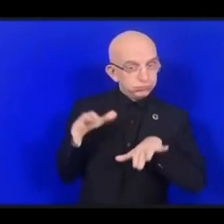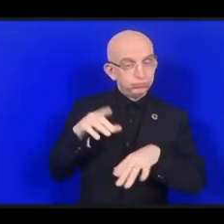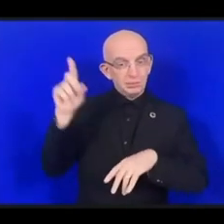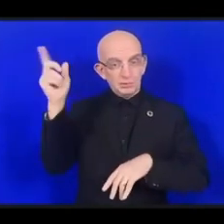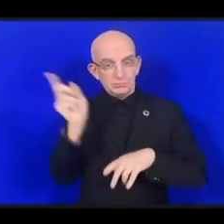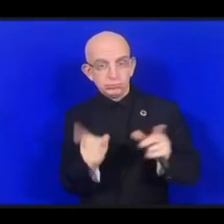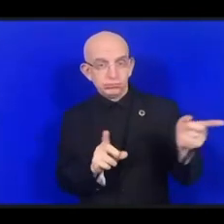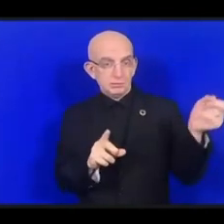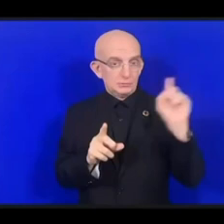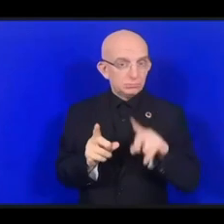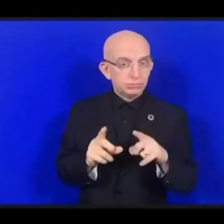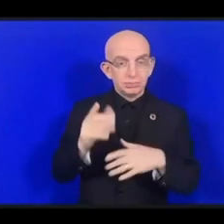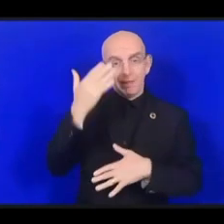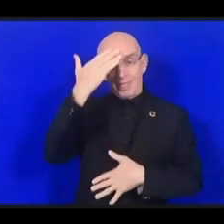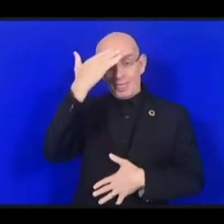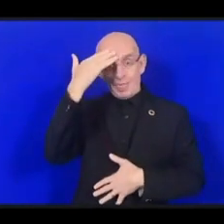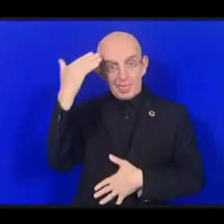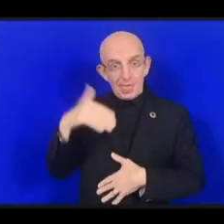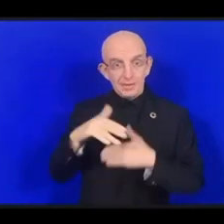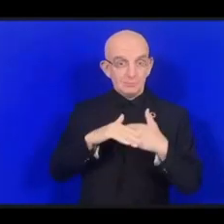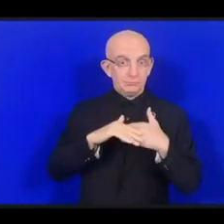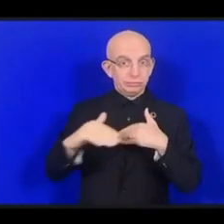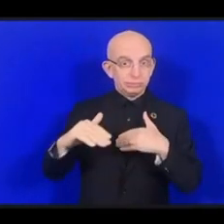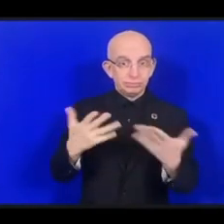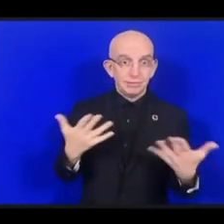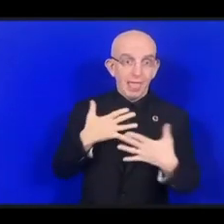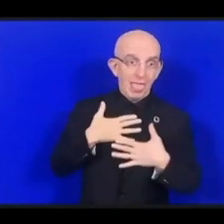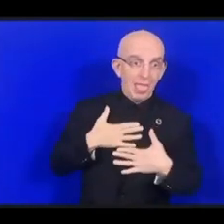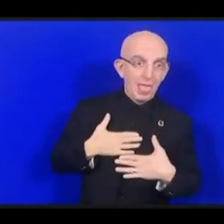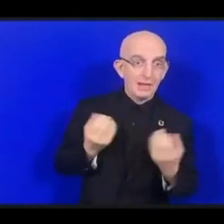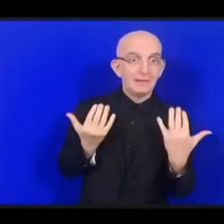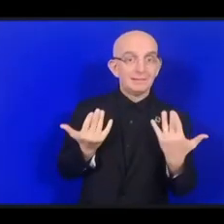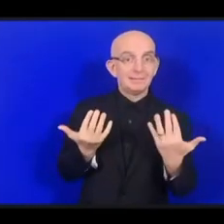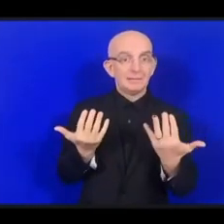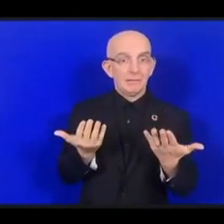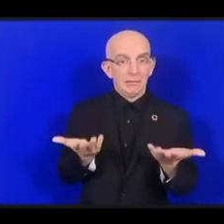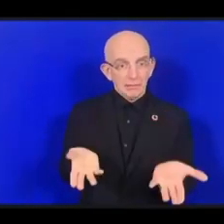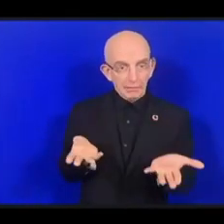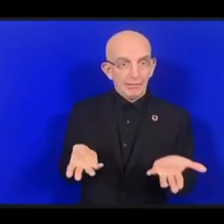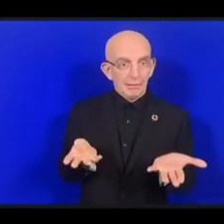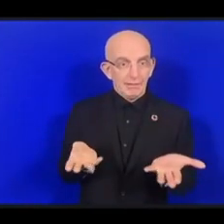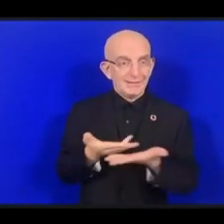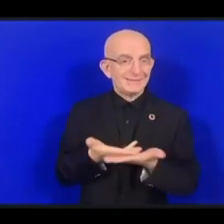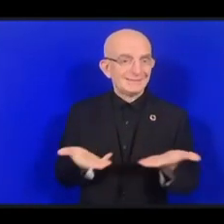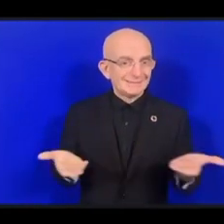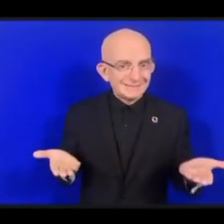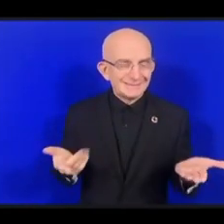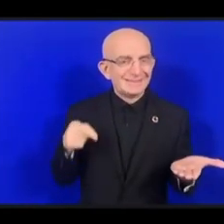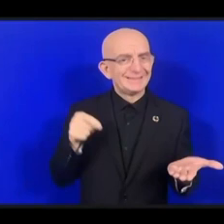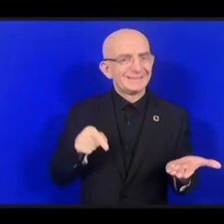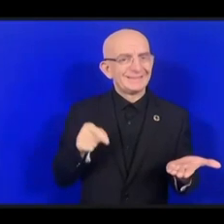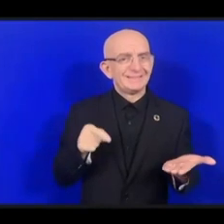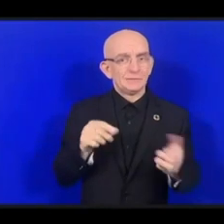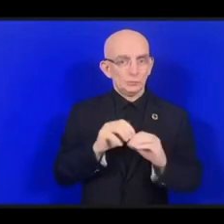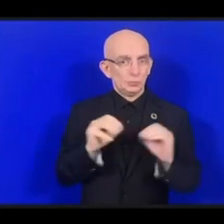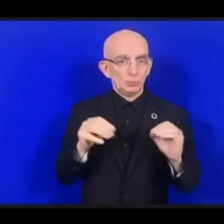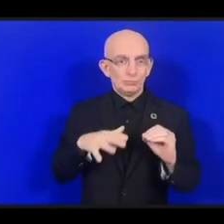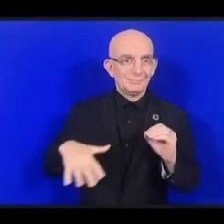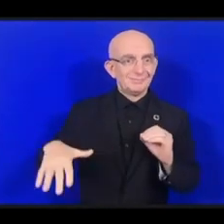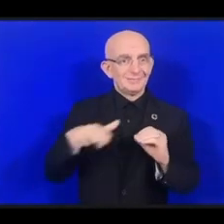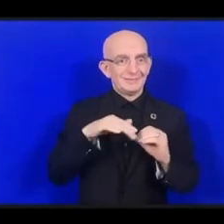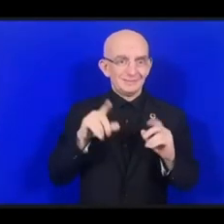помнить, что виртуальная среда не поможет нам выжить, не поможет нам сохранить наше